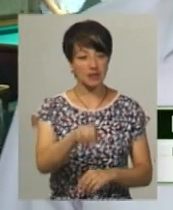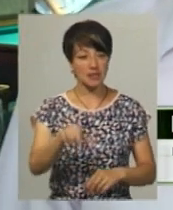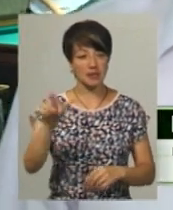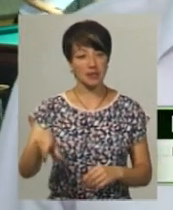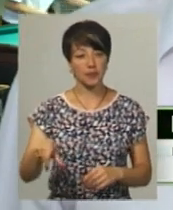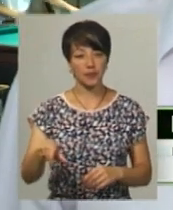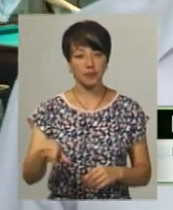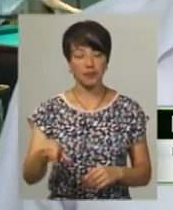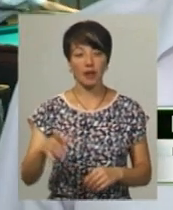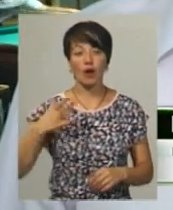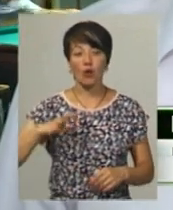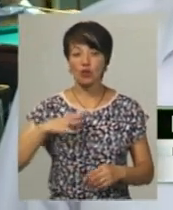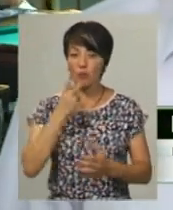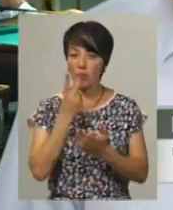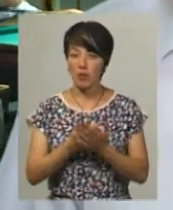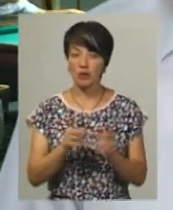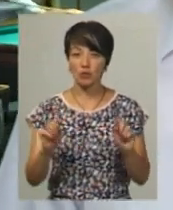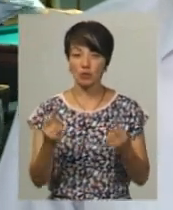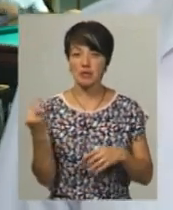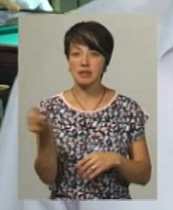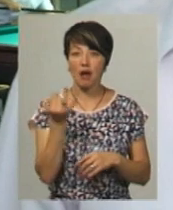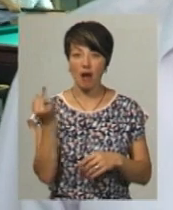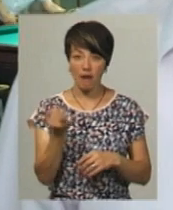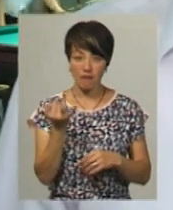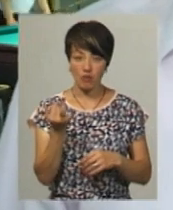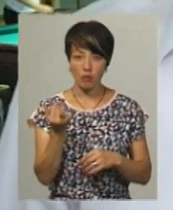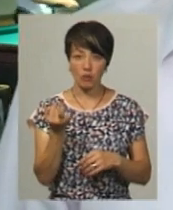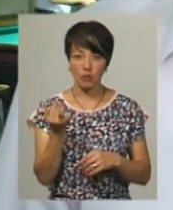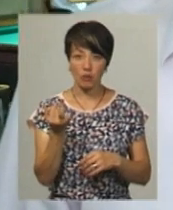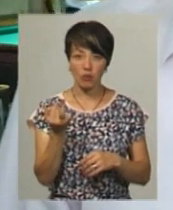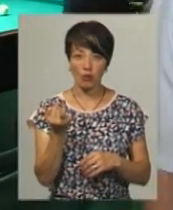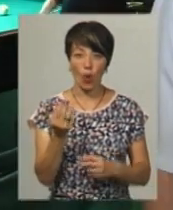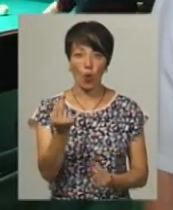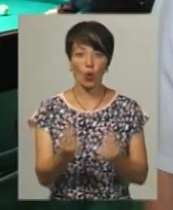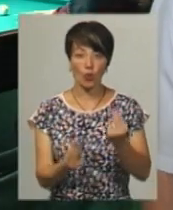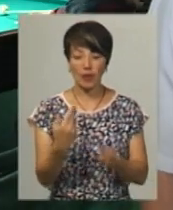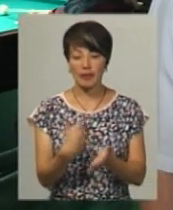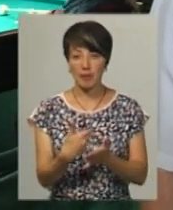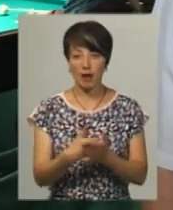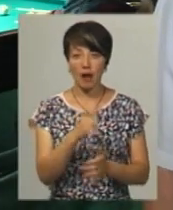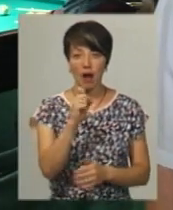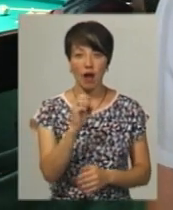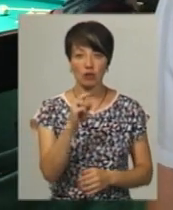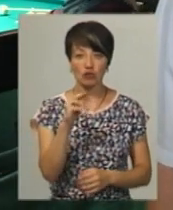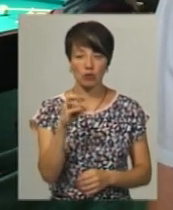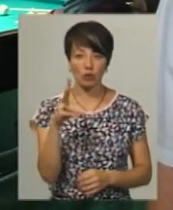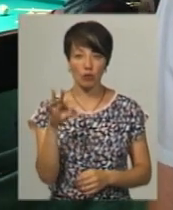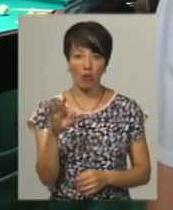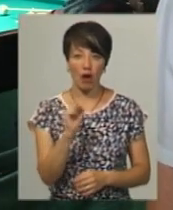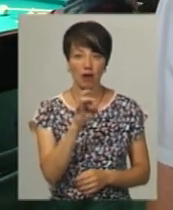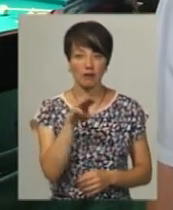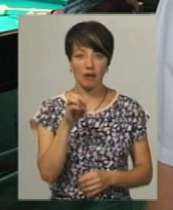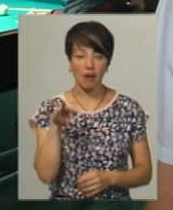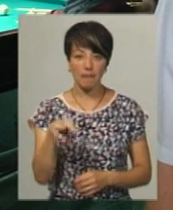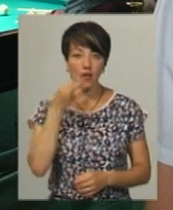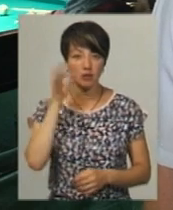скажімо, очікуємо побачити дуже цікаву і, скажімо, неупереджену гру. Наприклад, Артем Харченко теж в нас досвідчений